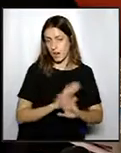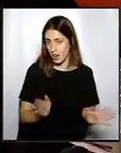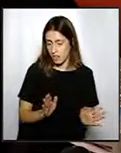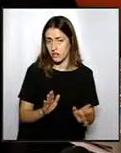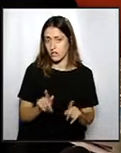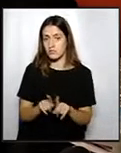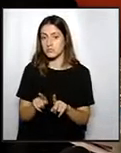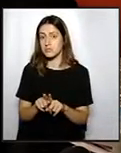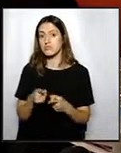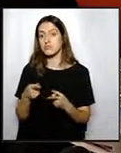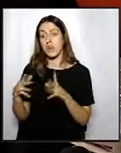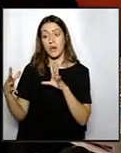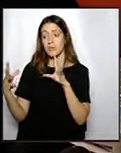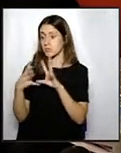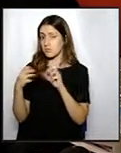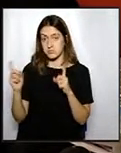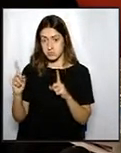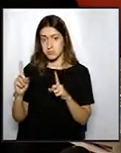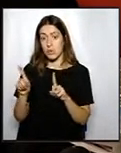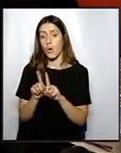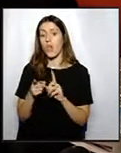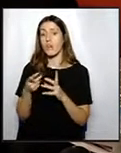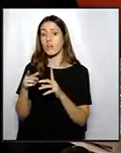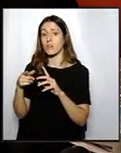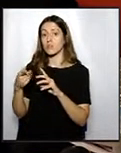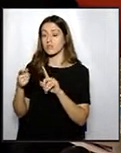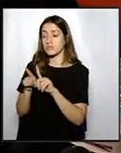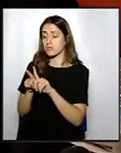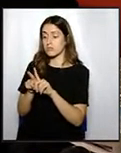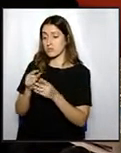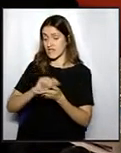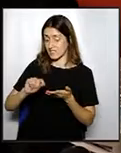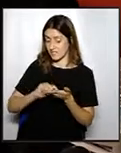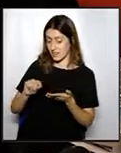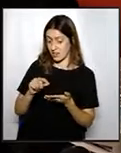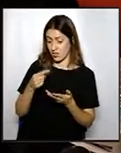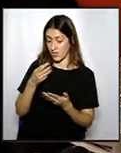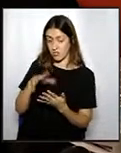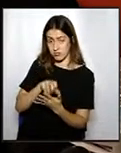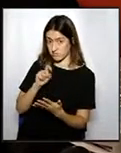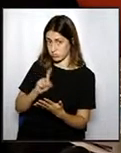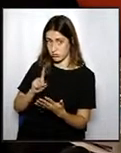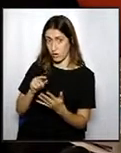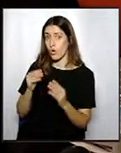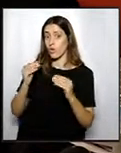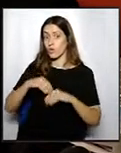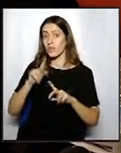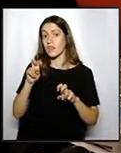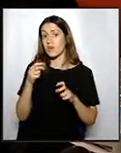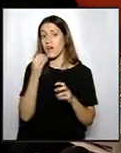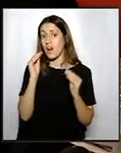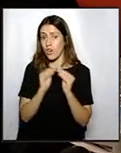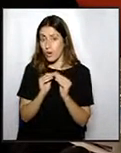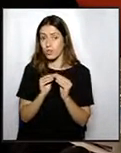com que no compartim la majoria d'acords d'aquesta moció i fent cas de l'informe de la secretària, que adverteix que no es poden avalar jurídicament els acords d'aquesta moció,